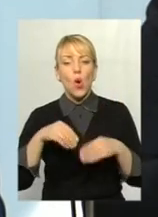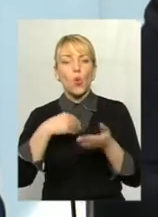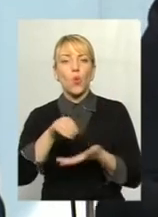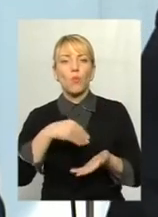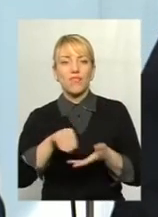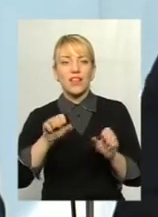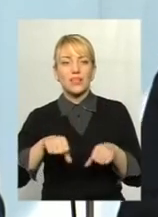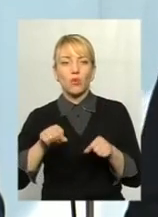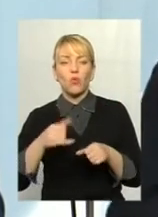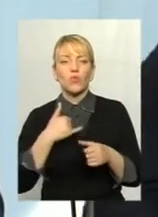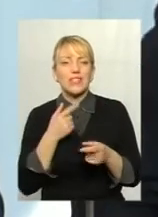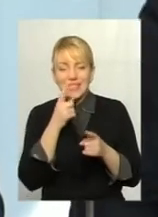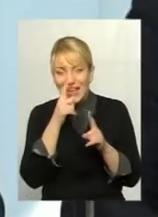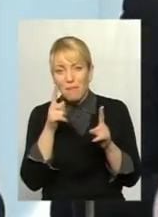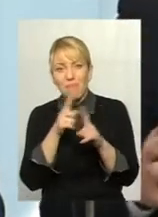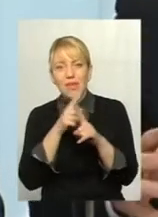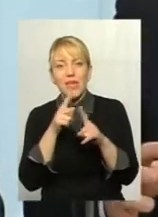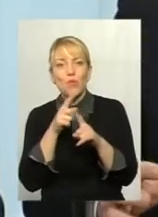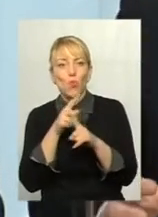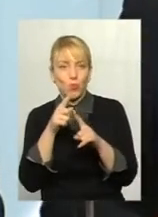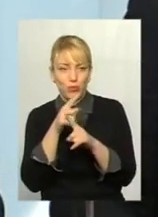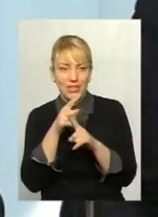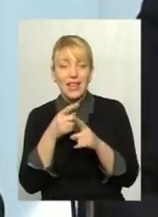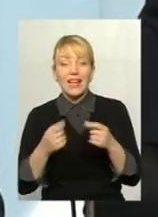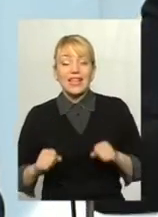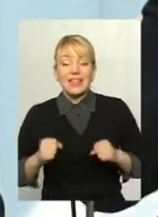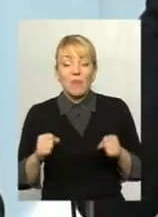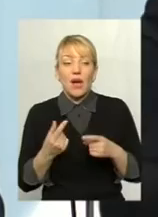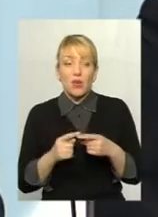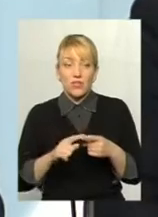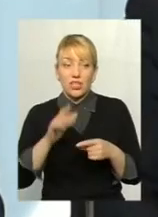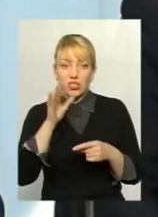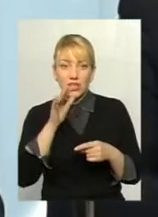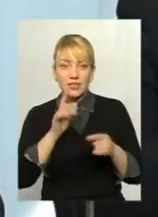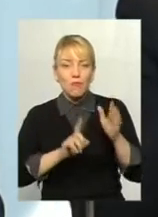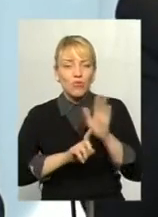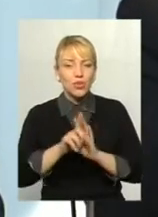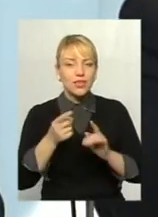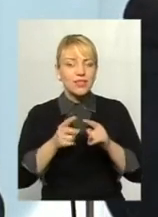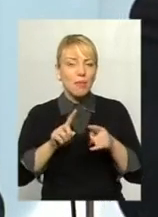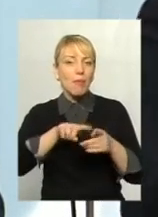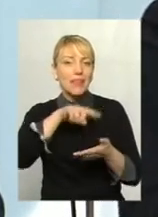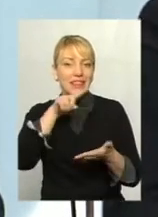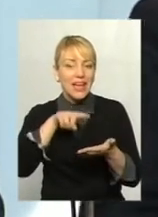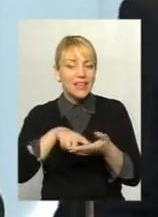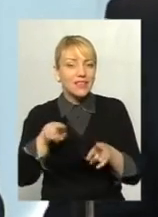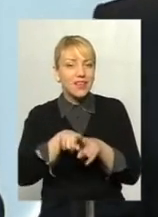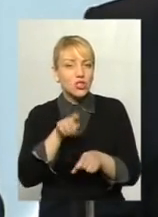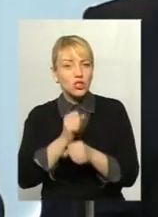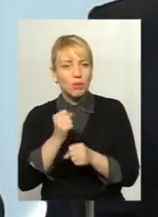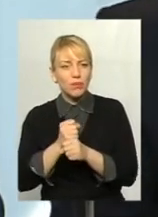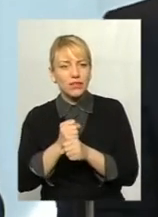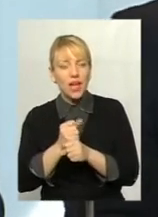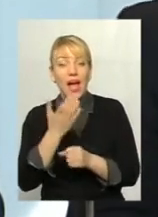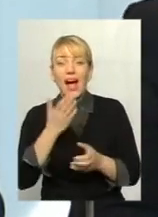на самому мінімумі. І намагаються в цей час, скажімо, запустити оце питання, зробити, скажімо, так, а як, не дай Бог,